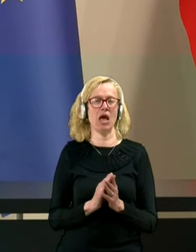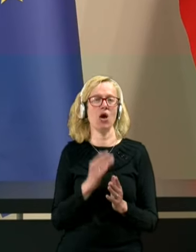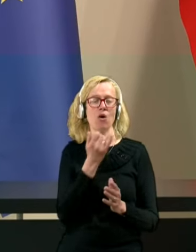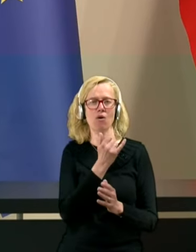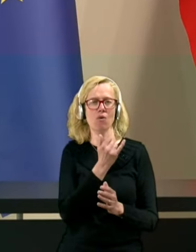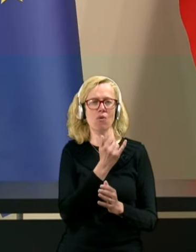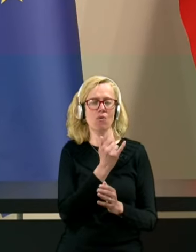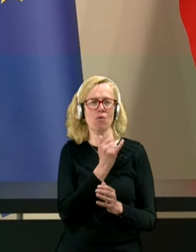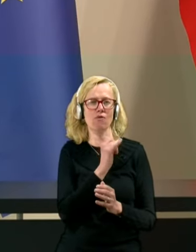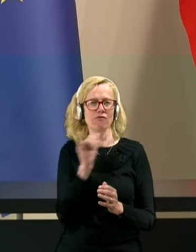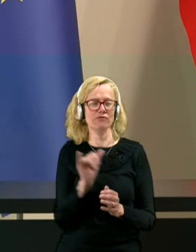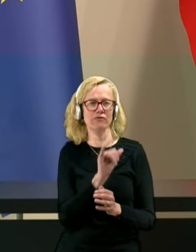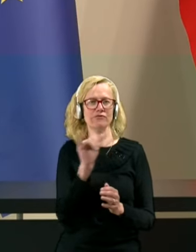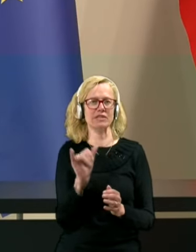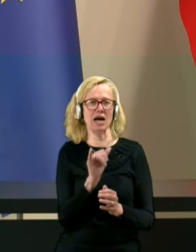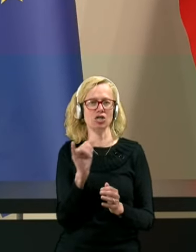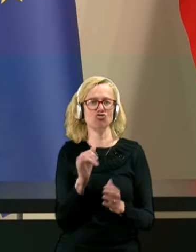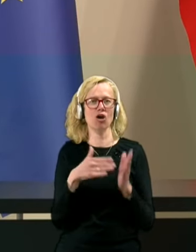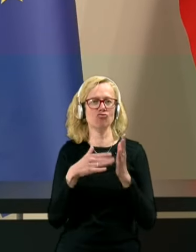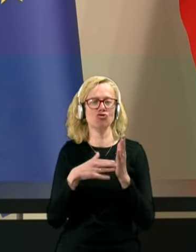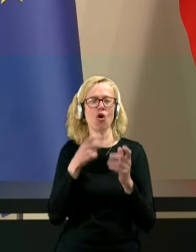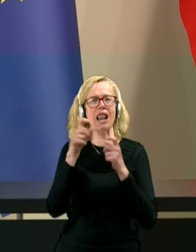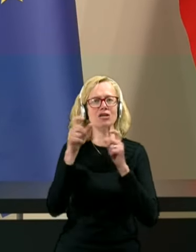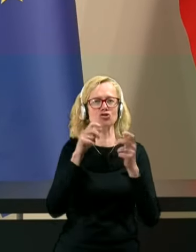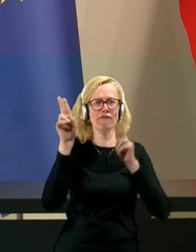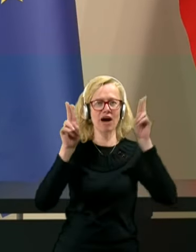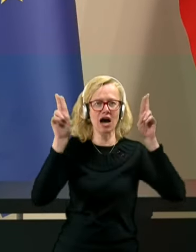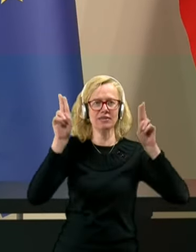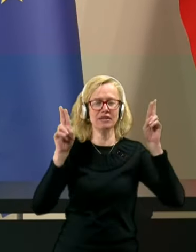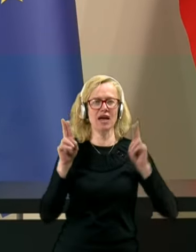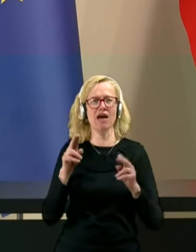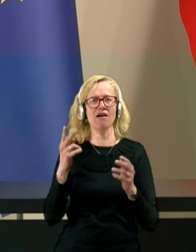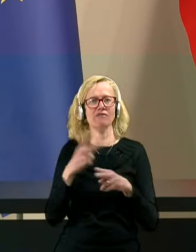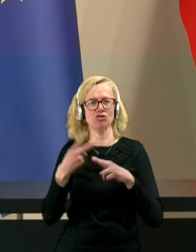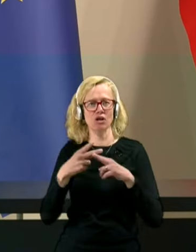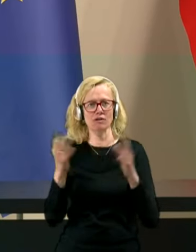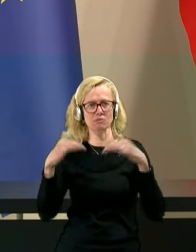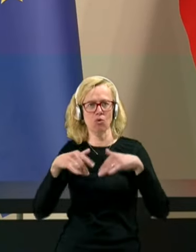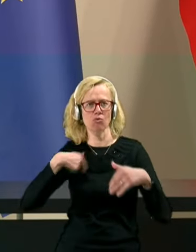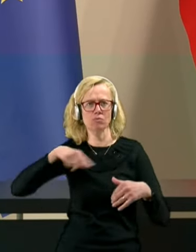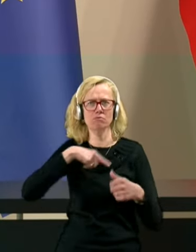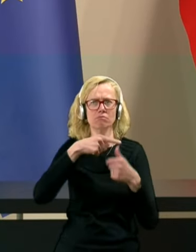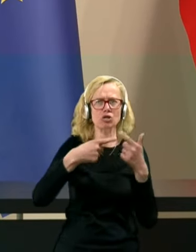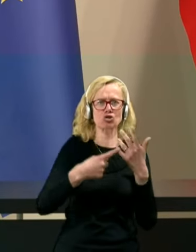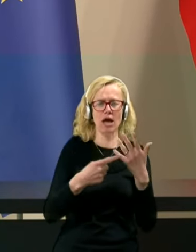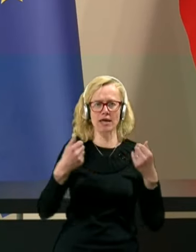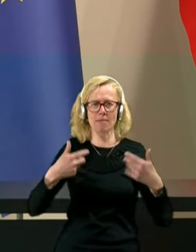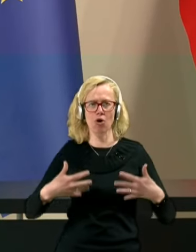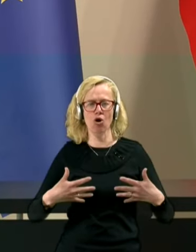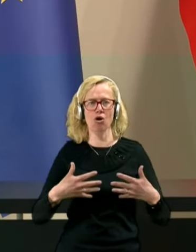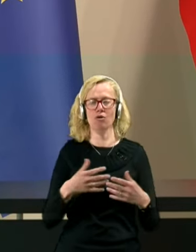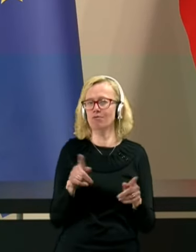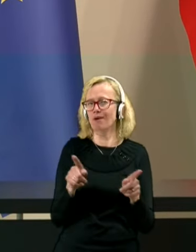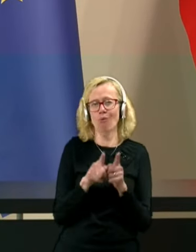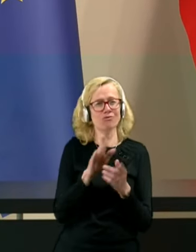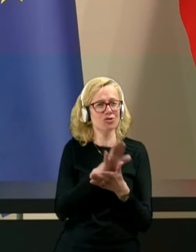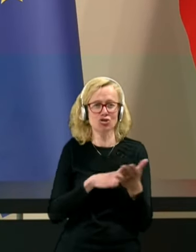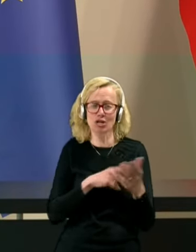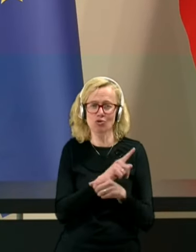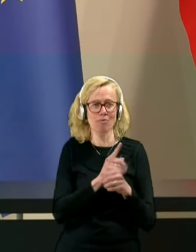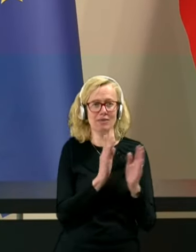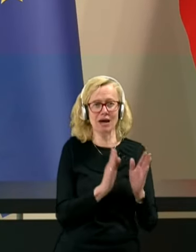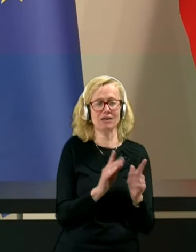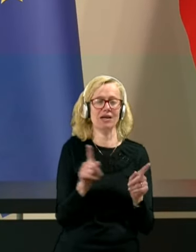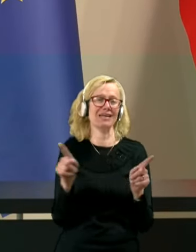vsakič, ko je kakšno glasovanje v državnem zboru, se preštevamo. Tako je bilo od začetka mandata, tako bo do konca